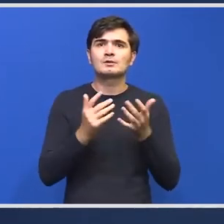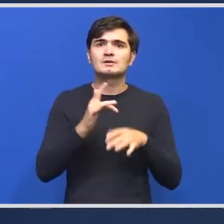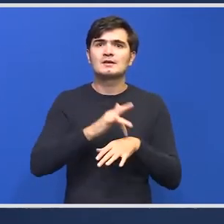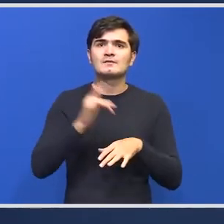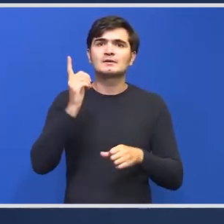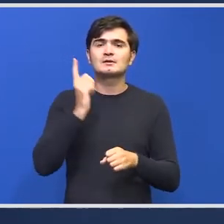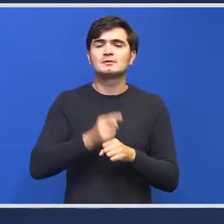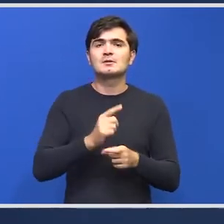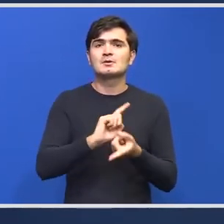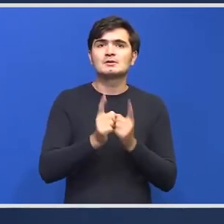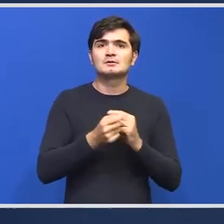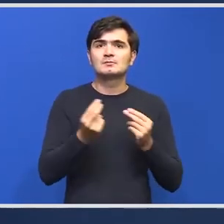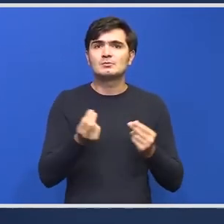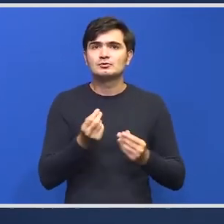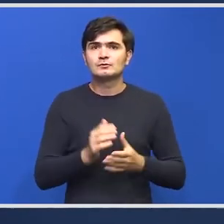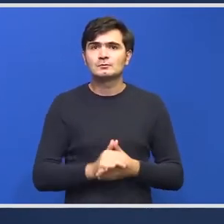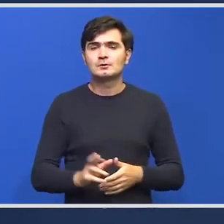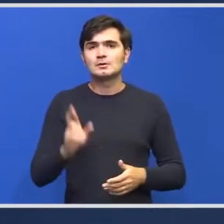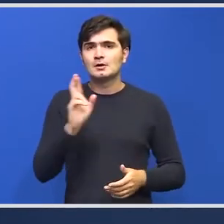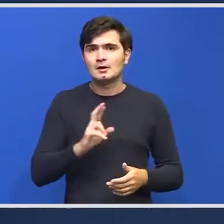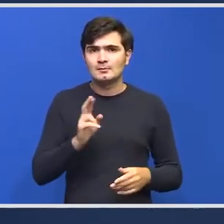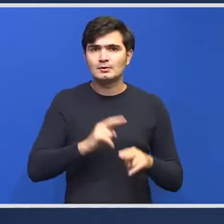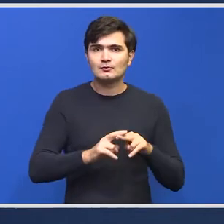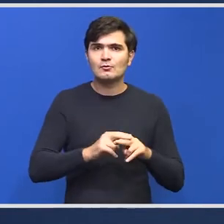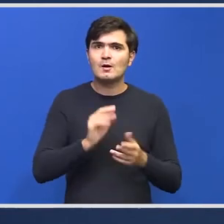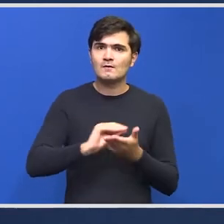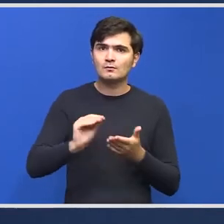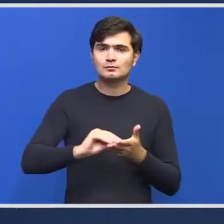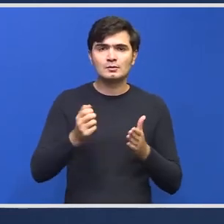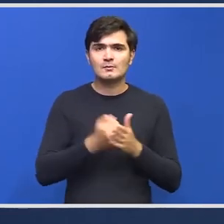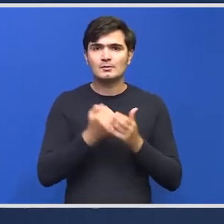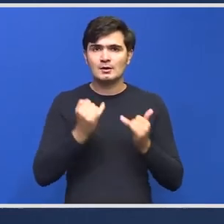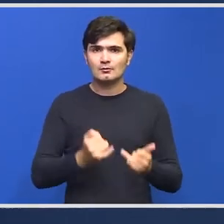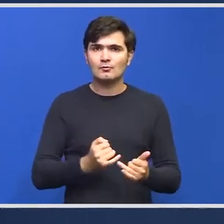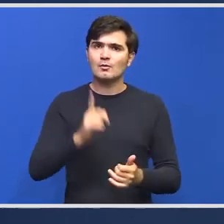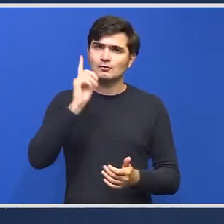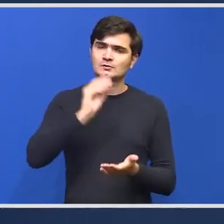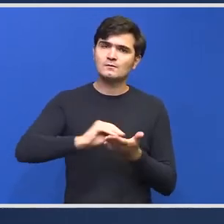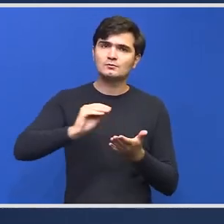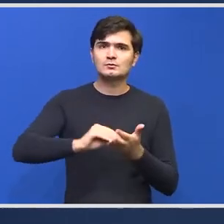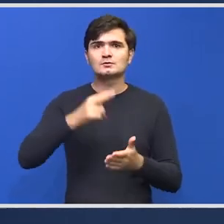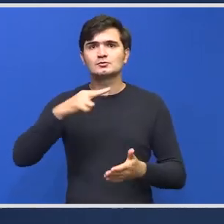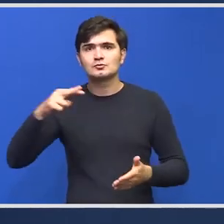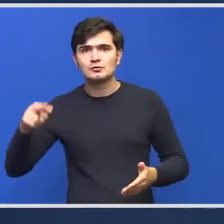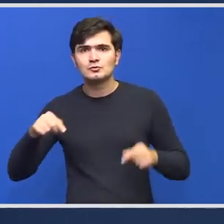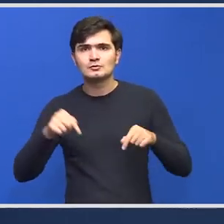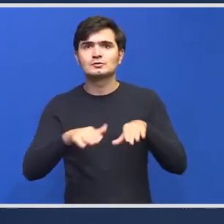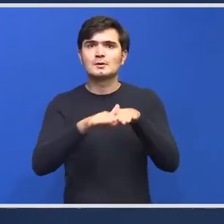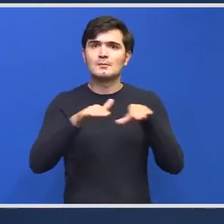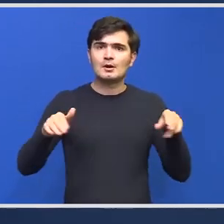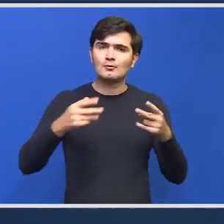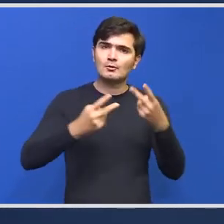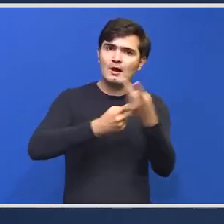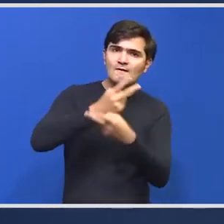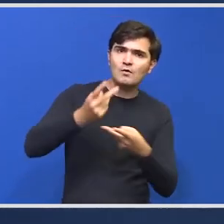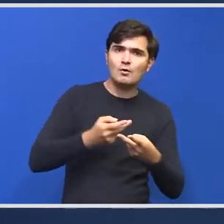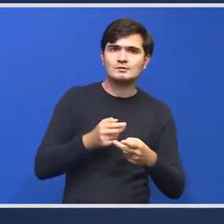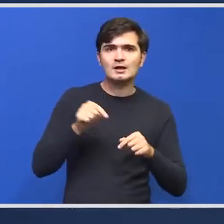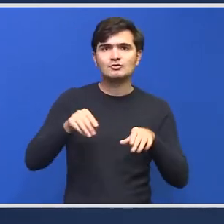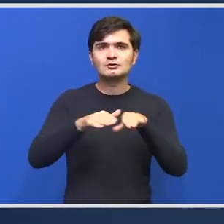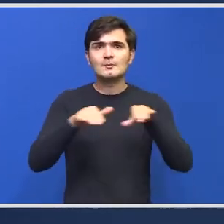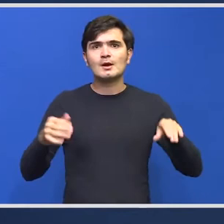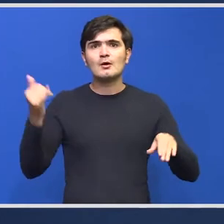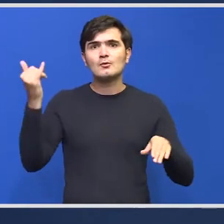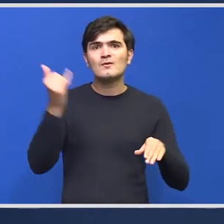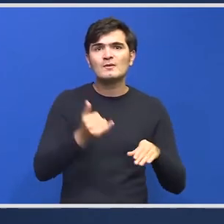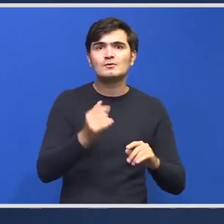schimbăm totuși ceva? Păi, repet, așa cum au funcționat până acum, vor funcționa și în continuare. Aceste praguri le-am folosit și ele vin cu